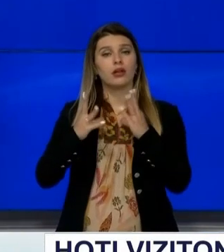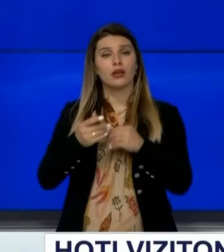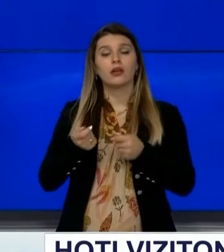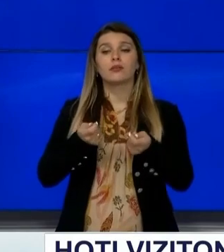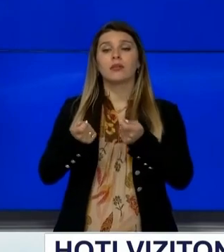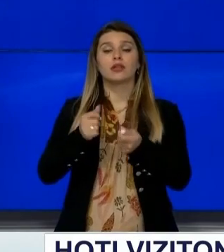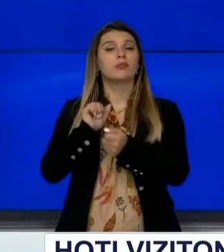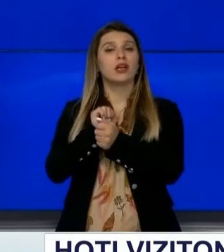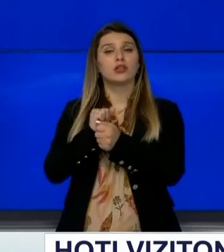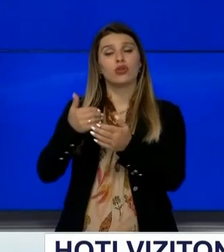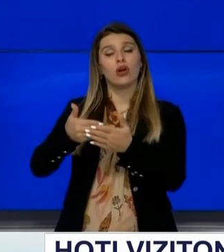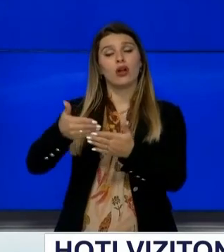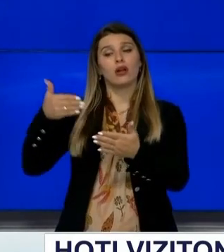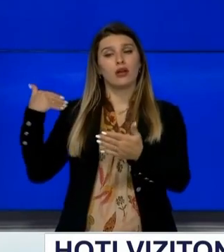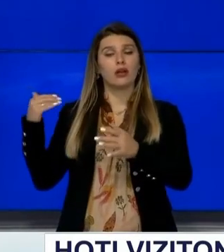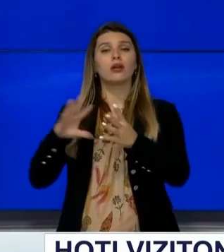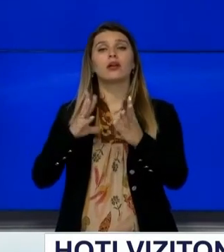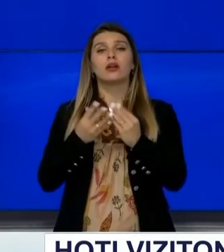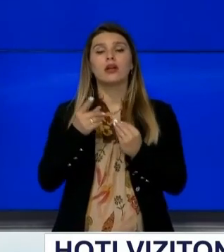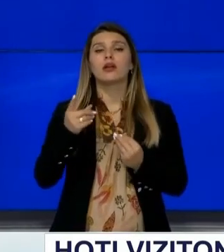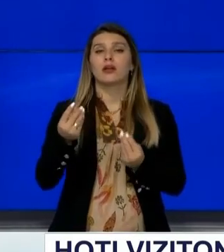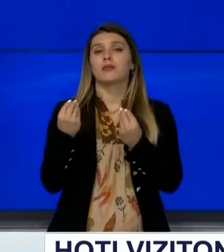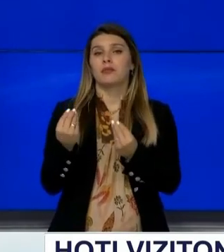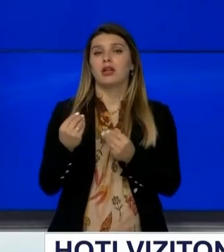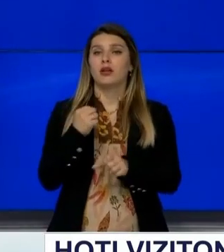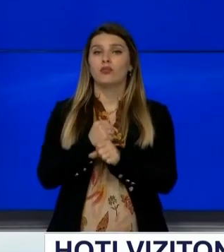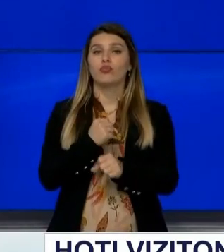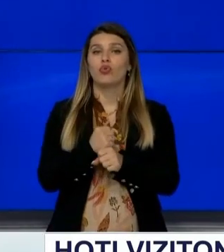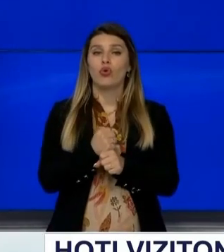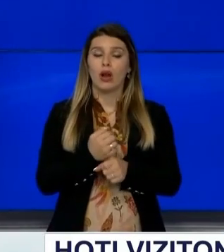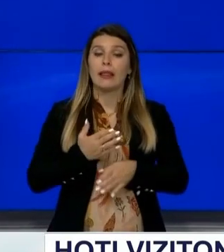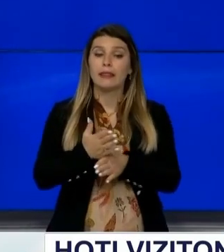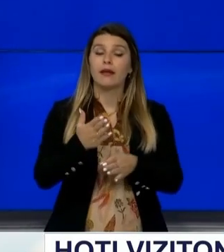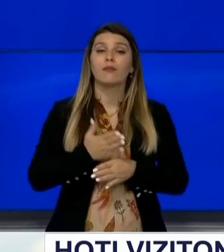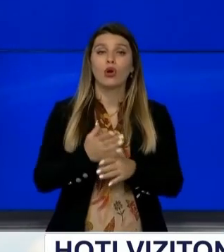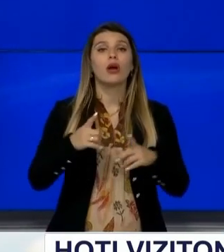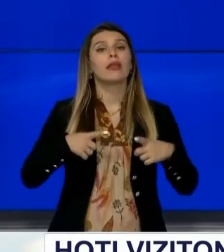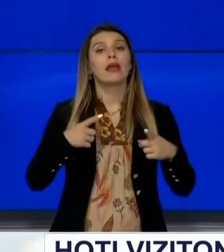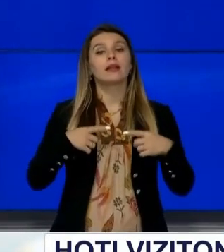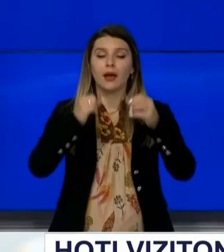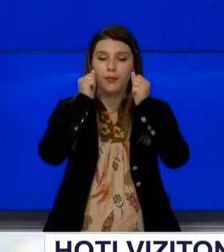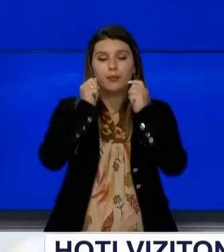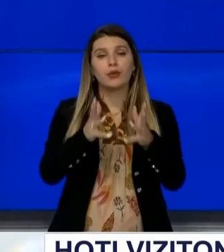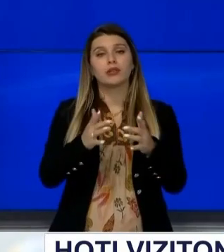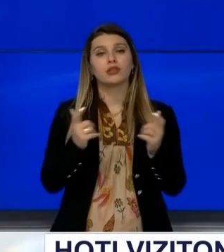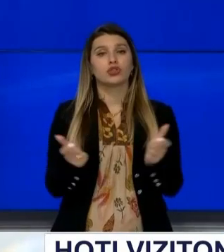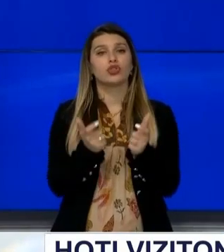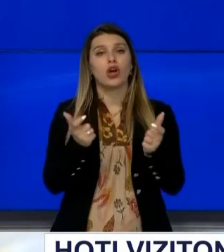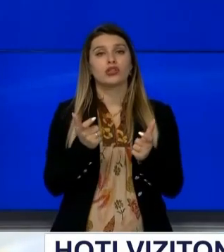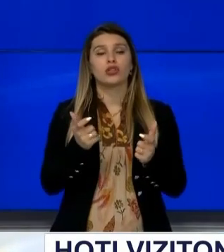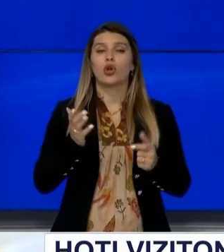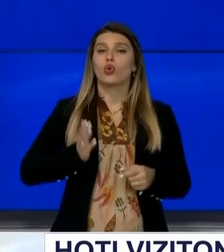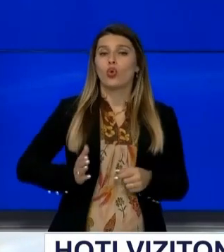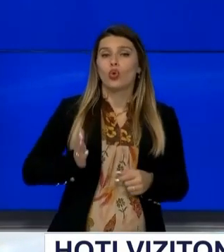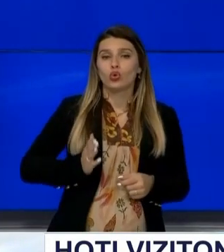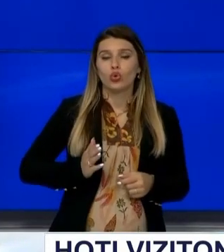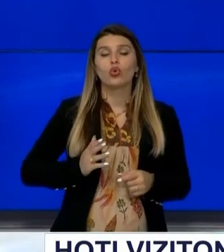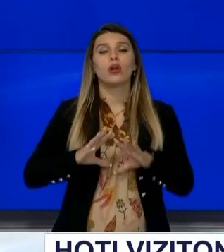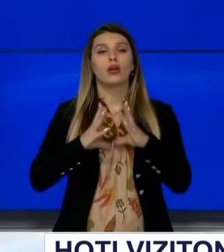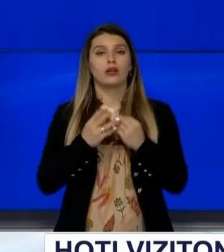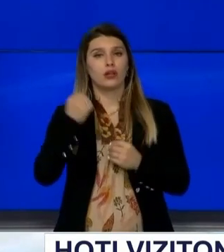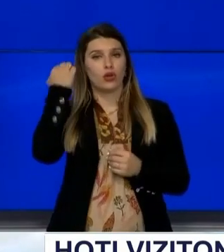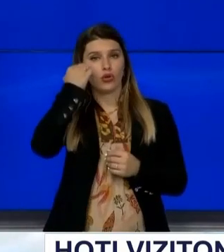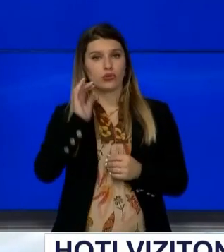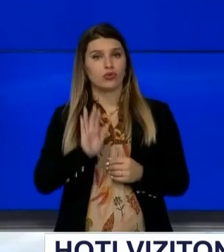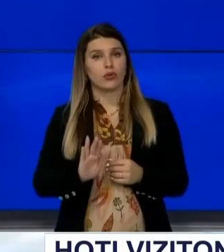historike në për të zilat ka kaluar Kosova si dhe kontributin e sajnë të rëndësishëm në jetën e përgjithshme shoqërore, kulturore e shpirëtërore